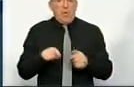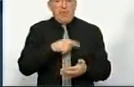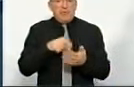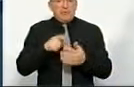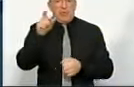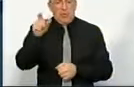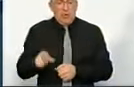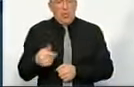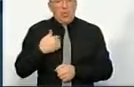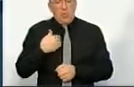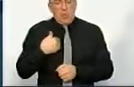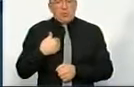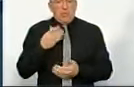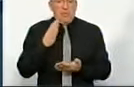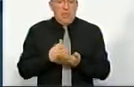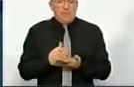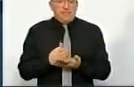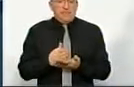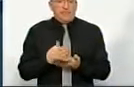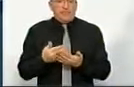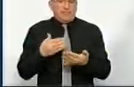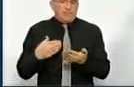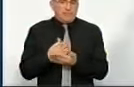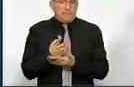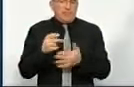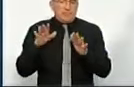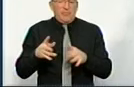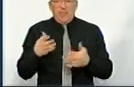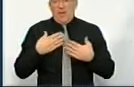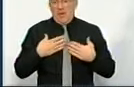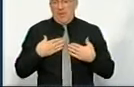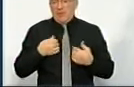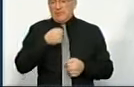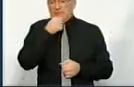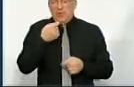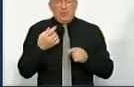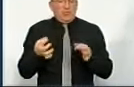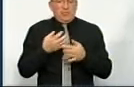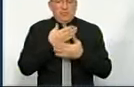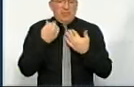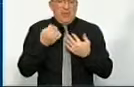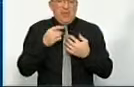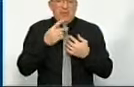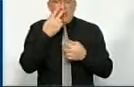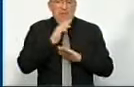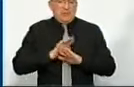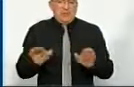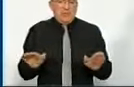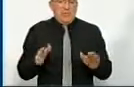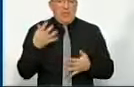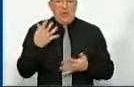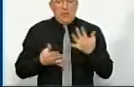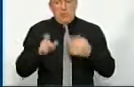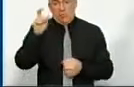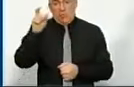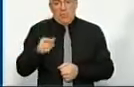голова хоче мати контакт. Це від політики, він теж залежить на місцях, але... Абсолютно. Тому для мене в плані старост немає нічого незвичного. Якщо